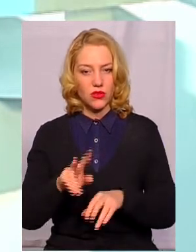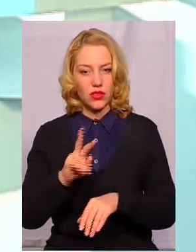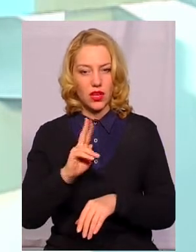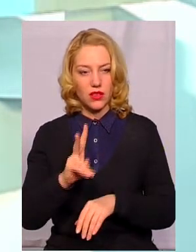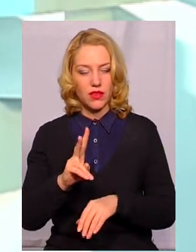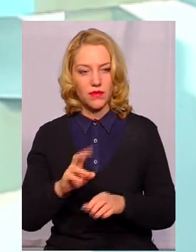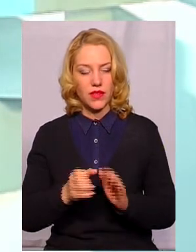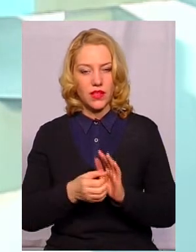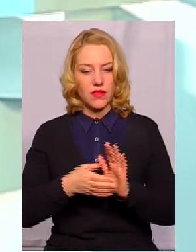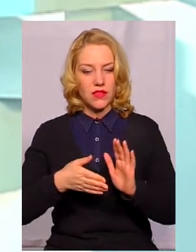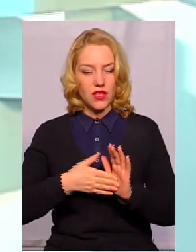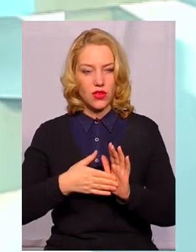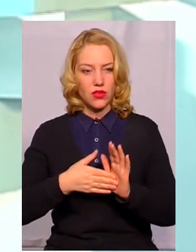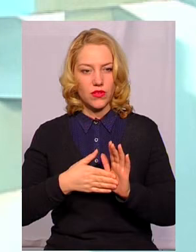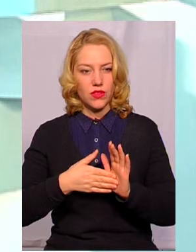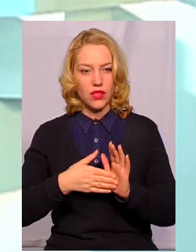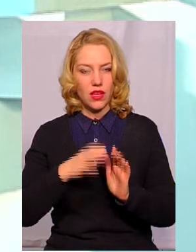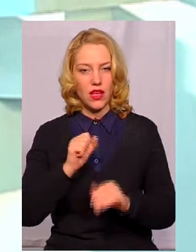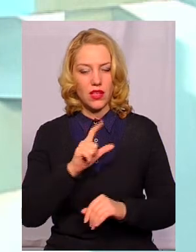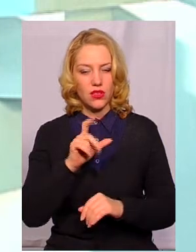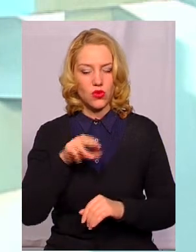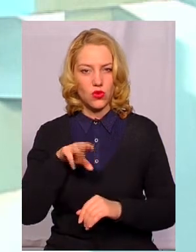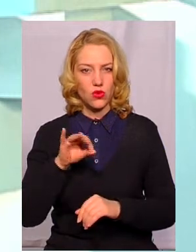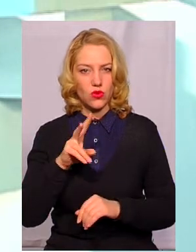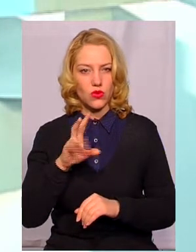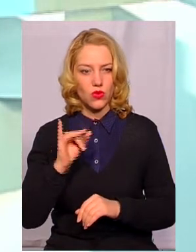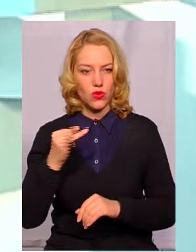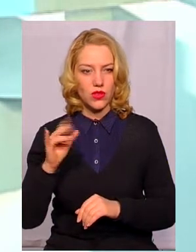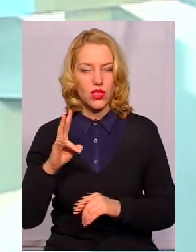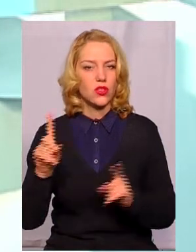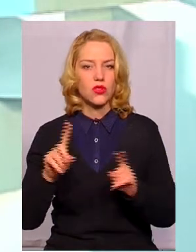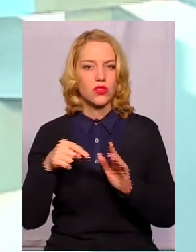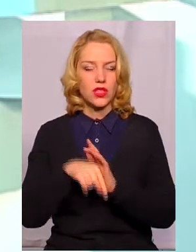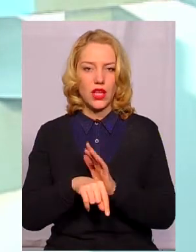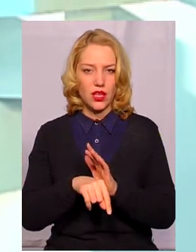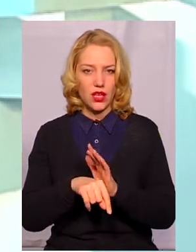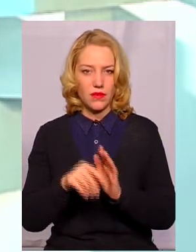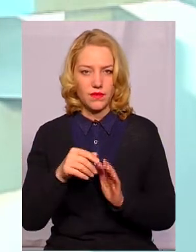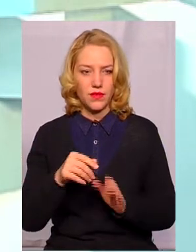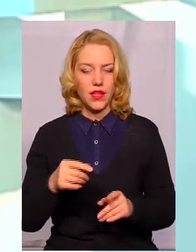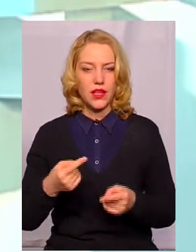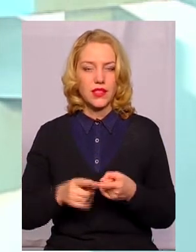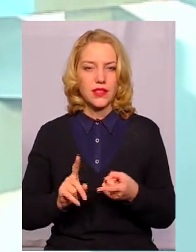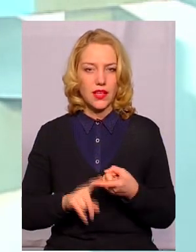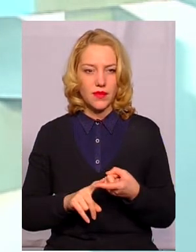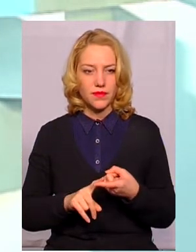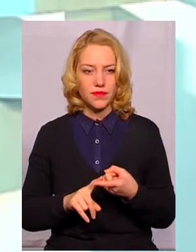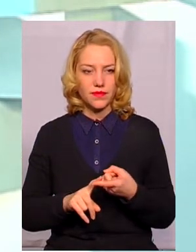встановлення ЛОЗО та СКОЄ. Це, що це таке? Це, ну,